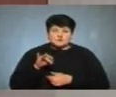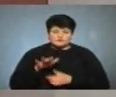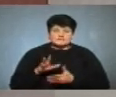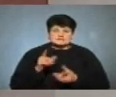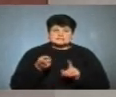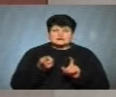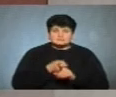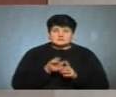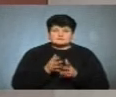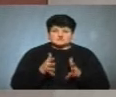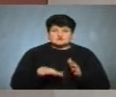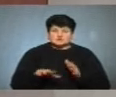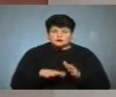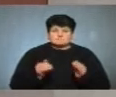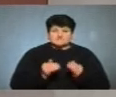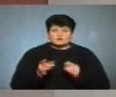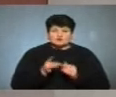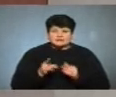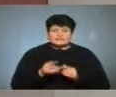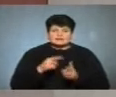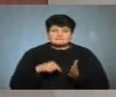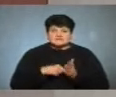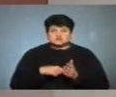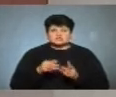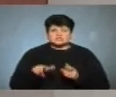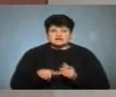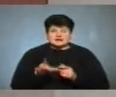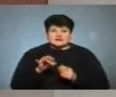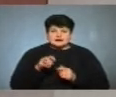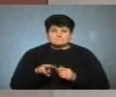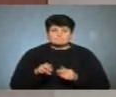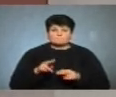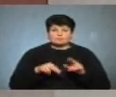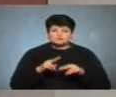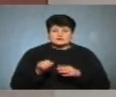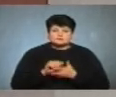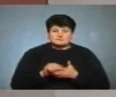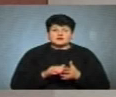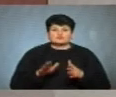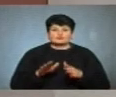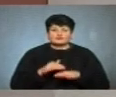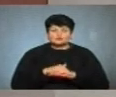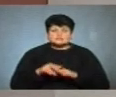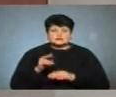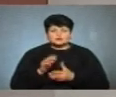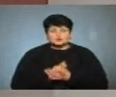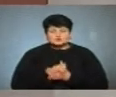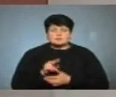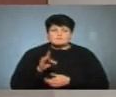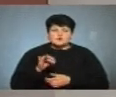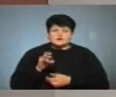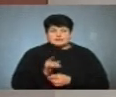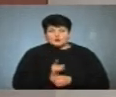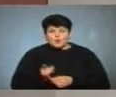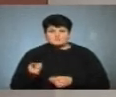більшості мікрорайонів міста, та міськ «Шлях Рембуд», який прибирає мікрорайони «Дружба», «Кутківці», «Пронятин», «Березовиці» та «Об'їзну